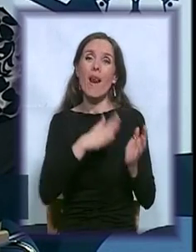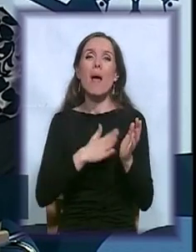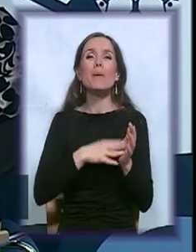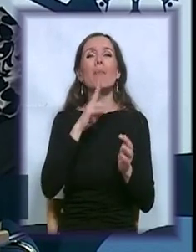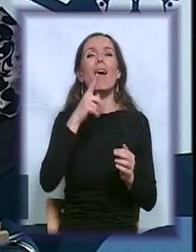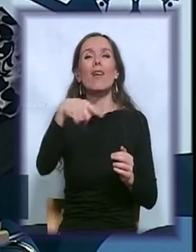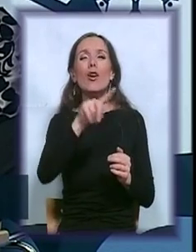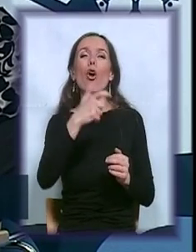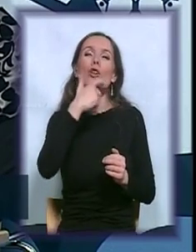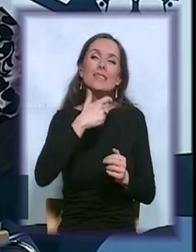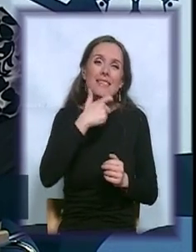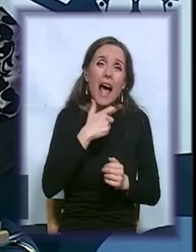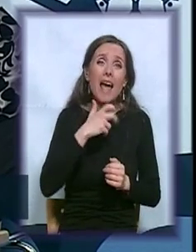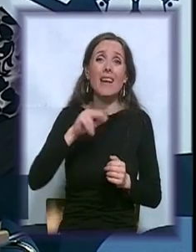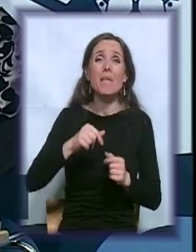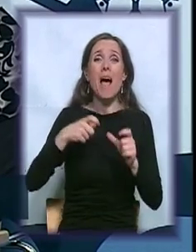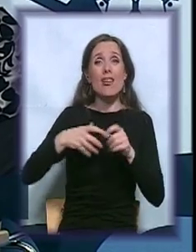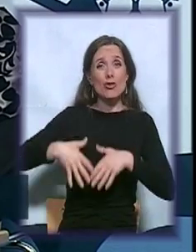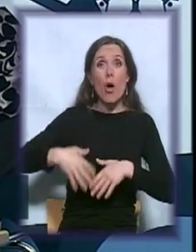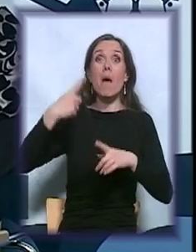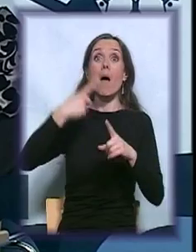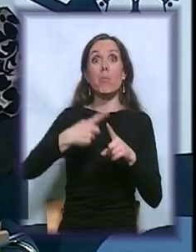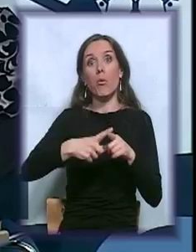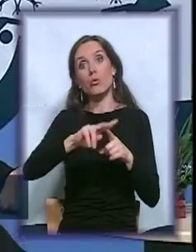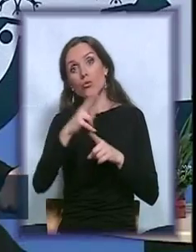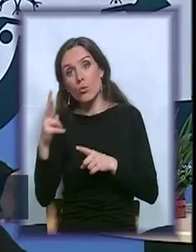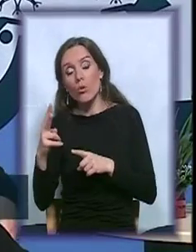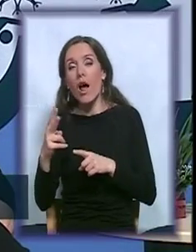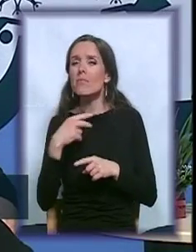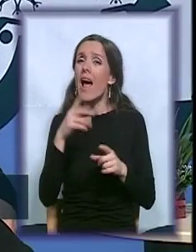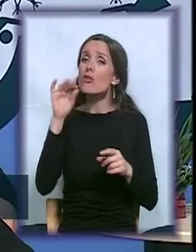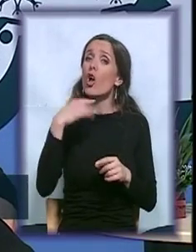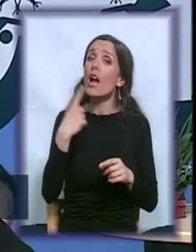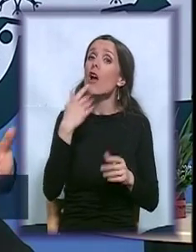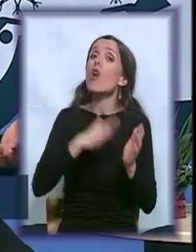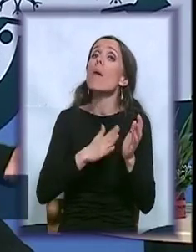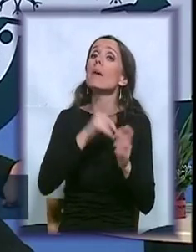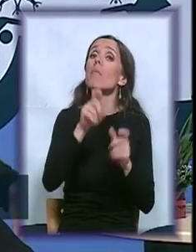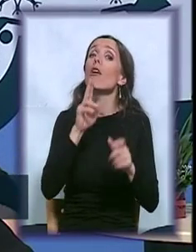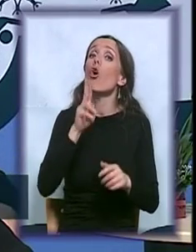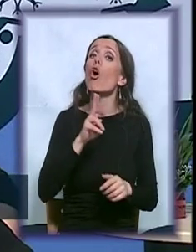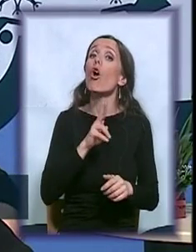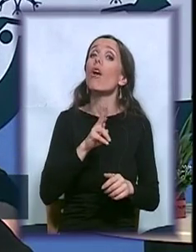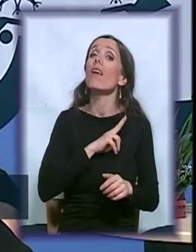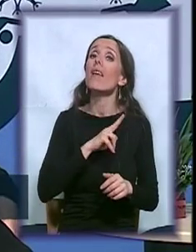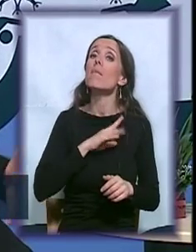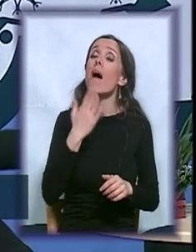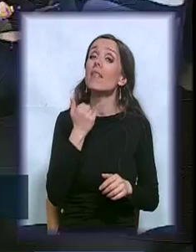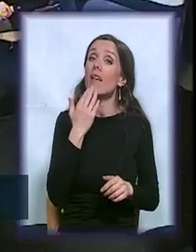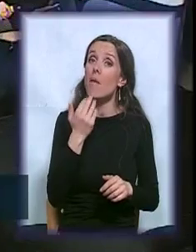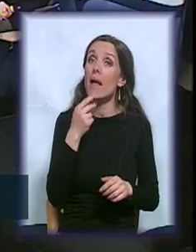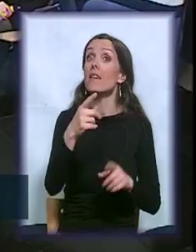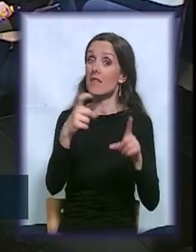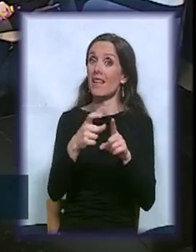starostnog doba. A što ćemo sa osobama koji imaju diabetis? Da, da. Evo, Dragan ima i diabetis. Dragan ima i diabetis. Nisa